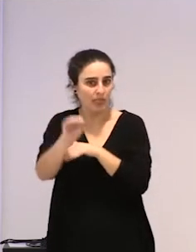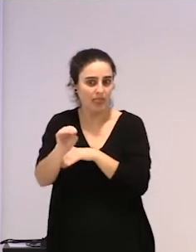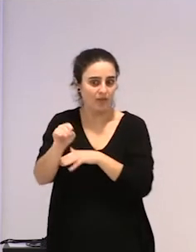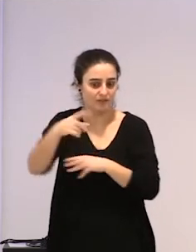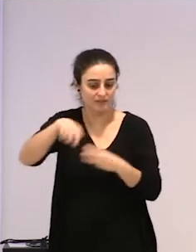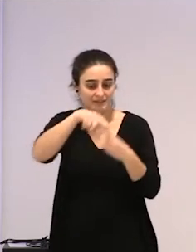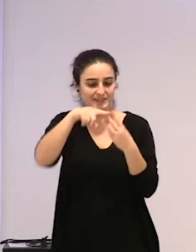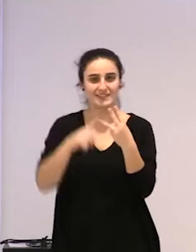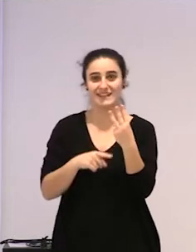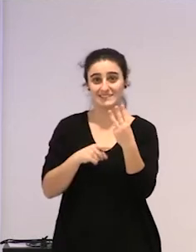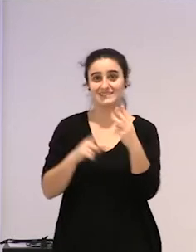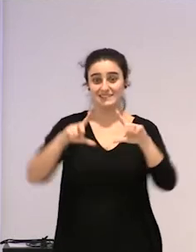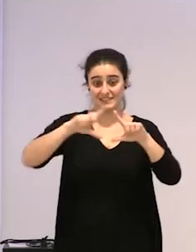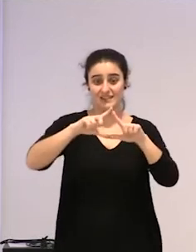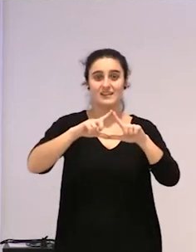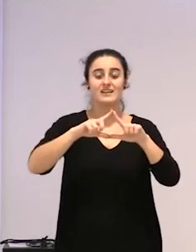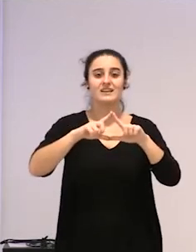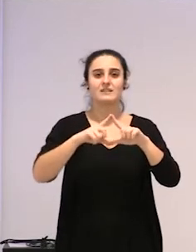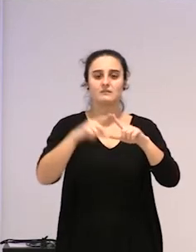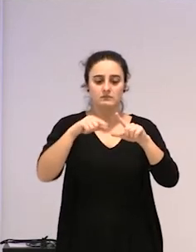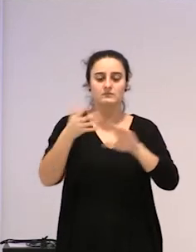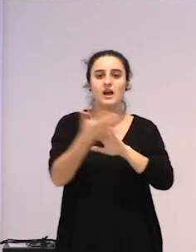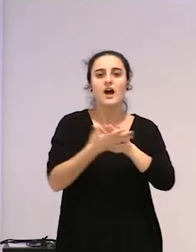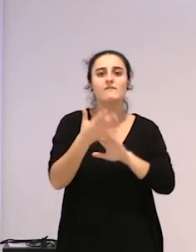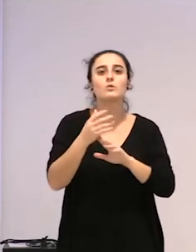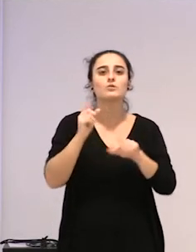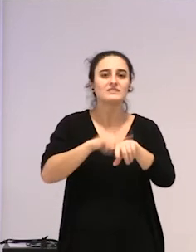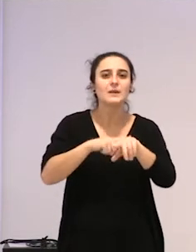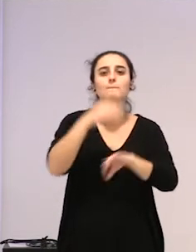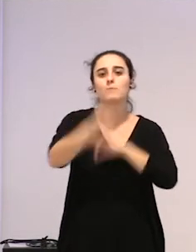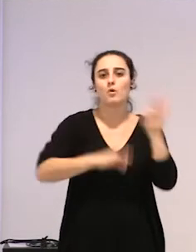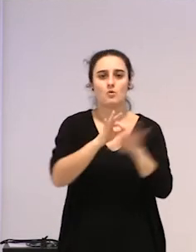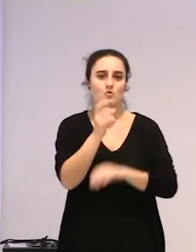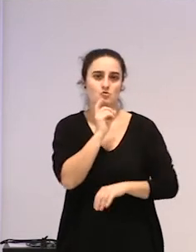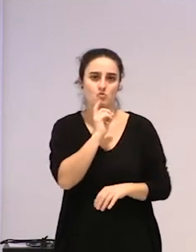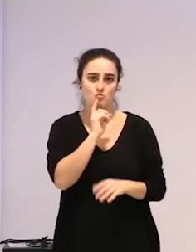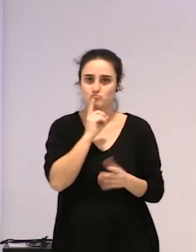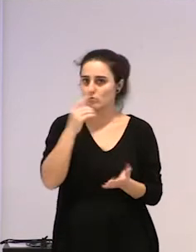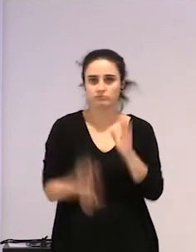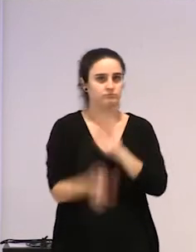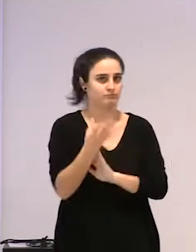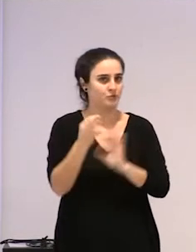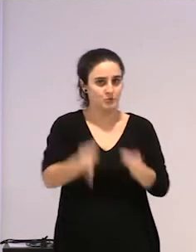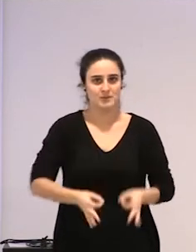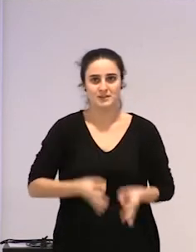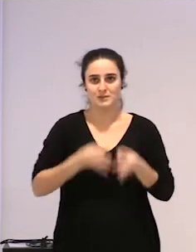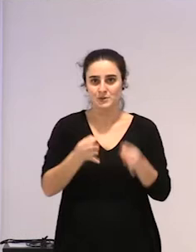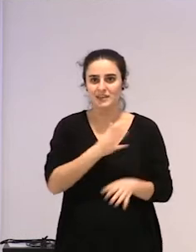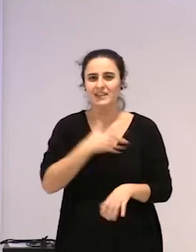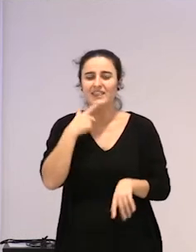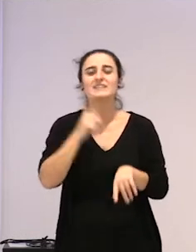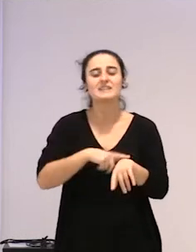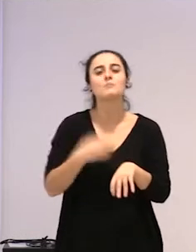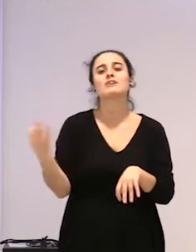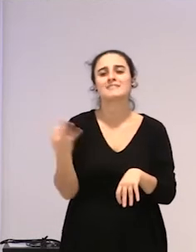akustartzerakoan, ba, etengabe, denboraren antolaketarekin egingo dugu topo, ez? eta, denbora ere, zer den, zalantzan